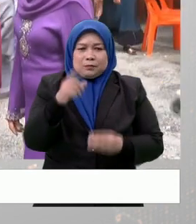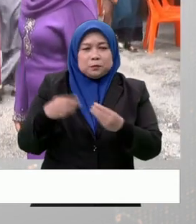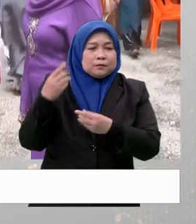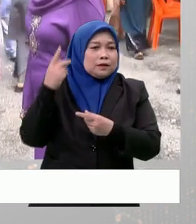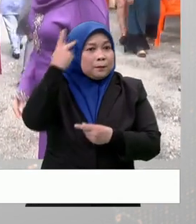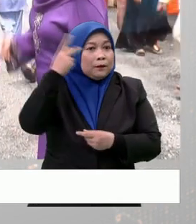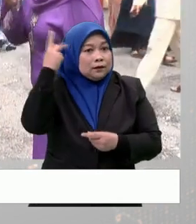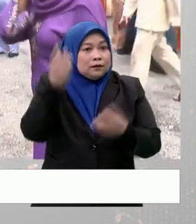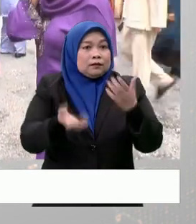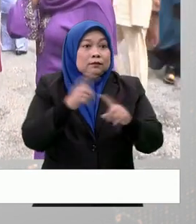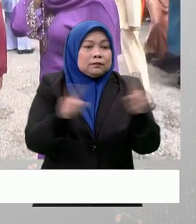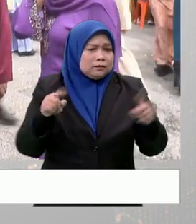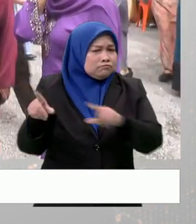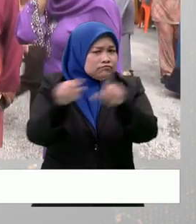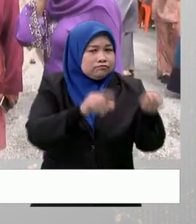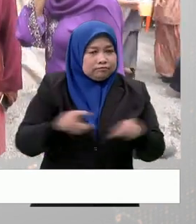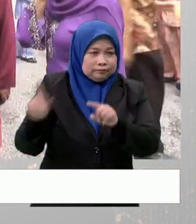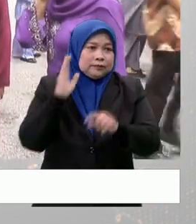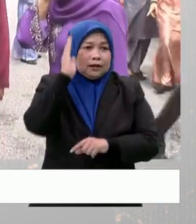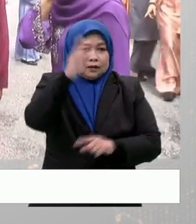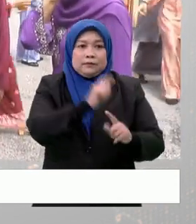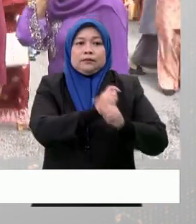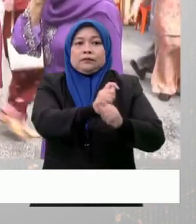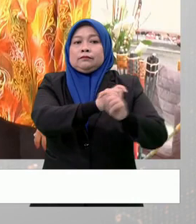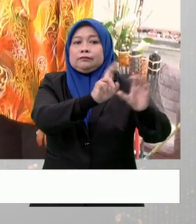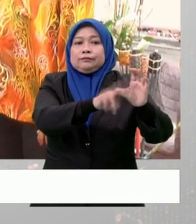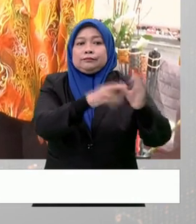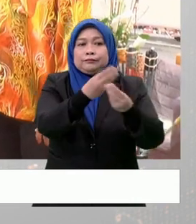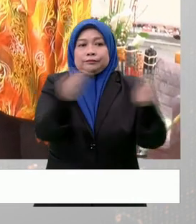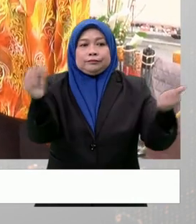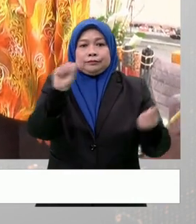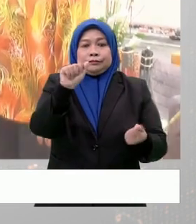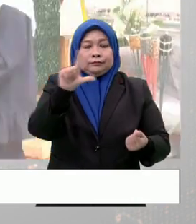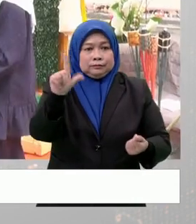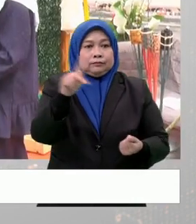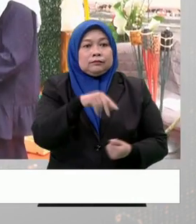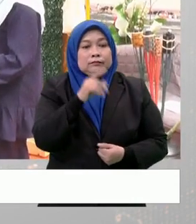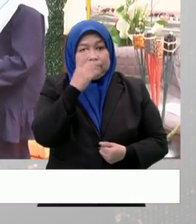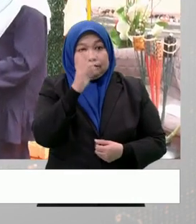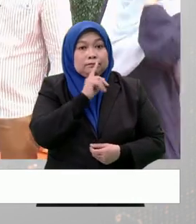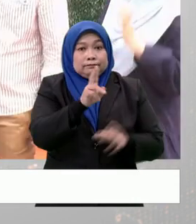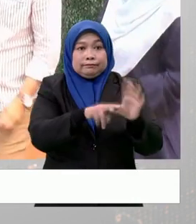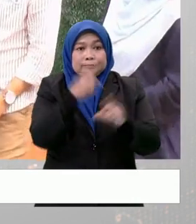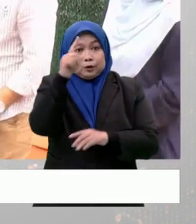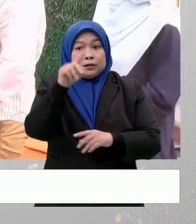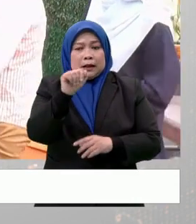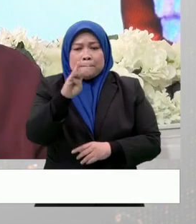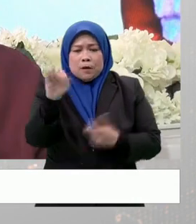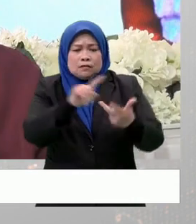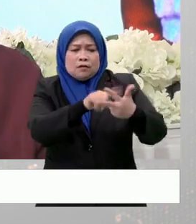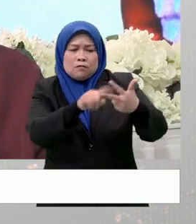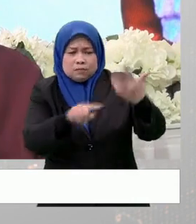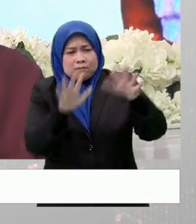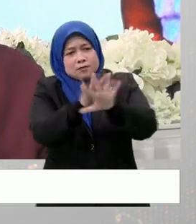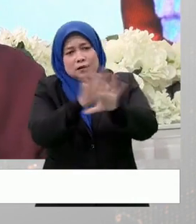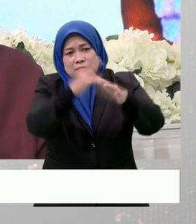namun sumber saya memberitahu bahawa beliau akan mempertahankan kursi PAS Salak. Jadi sudah pasti kursi-kursi ini sebenarnya bukan hanya Tambun ada lagi lima malah ada